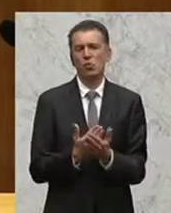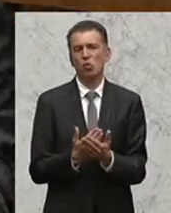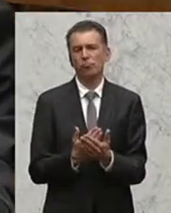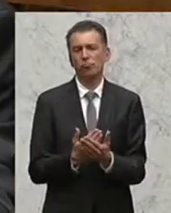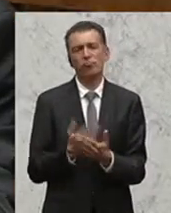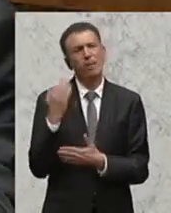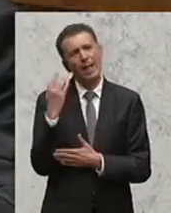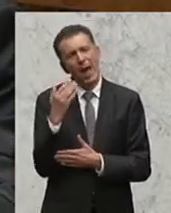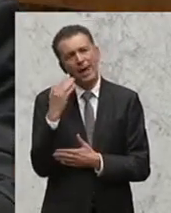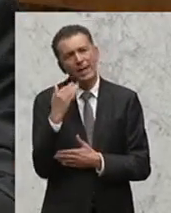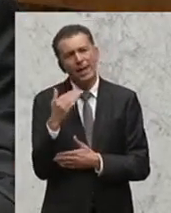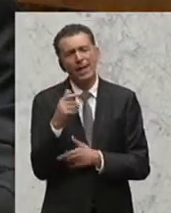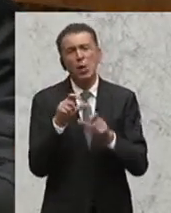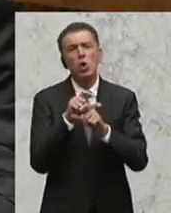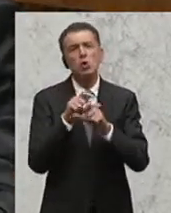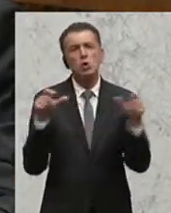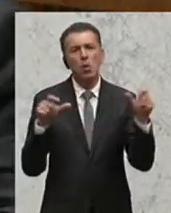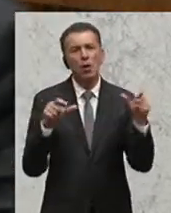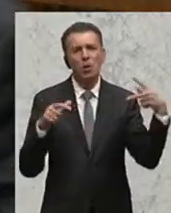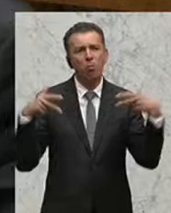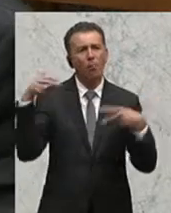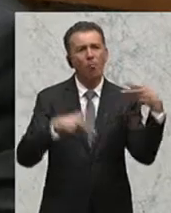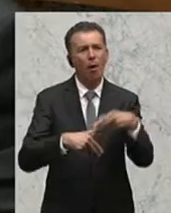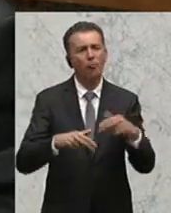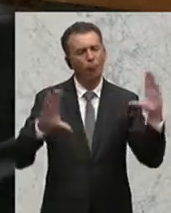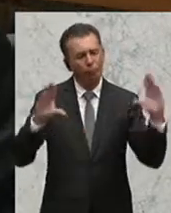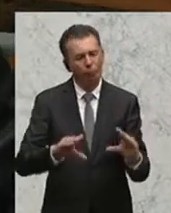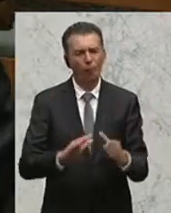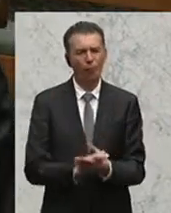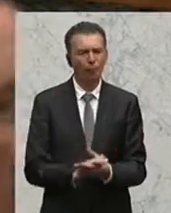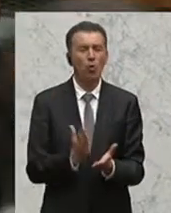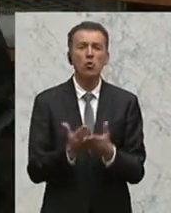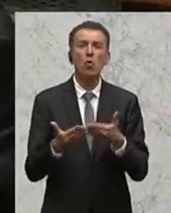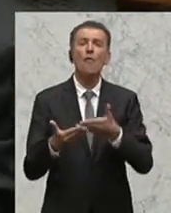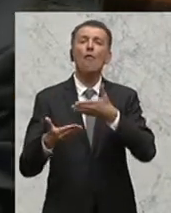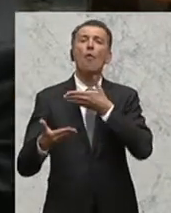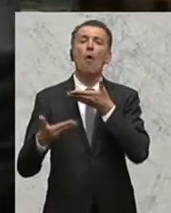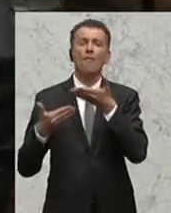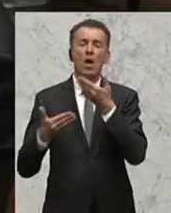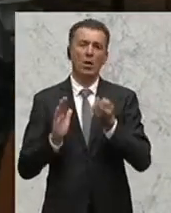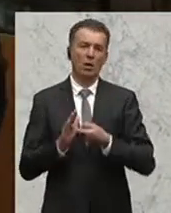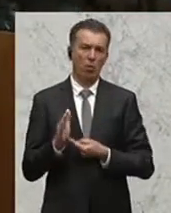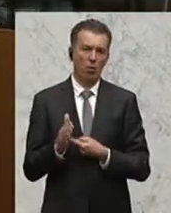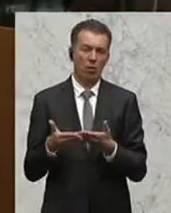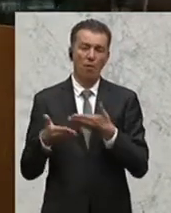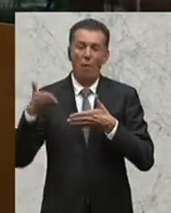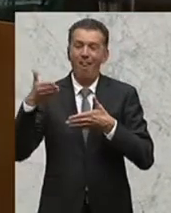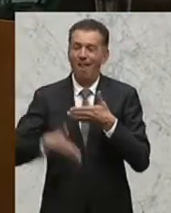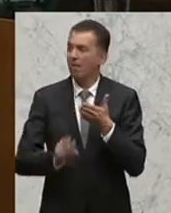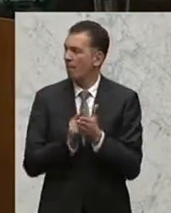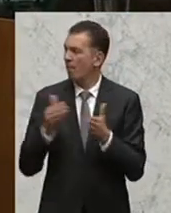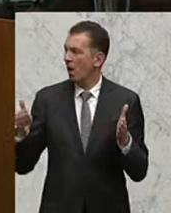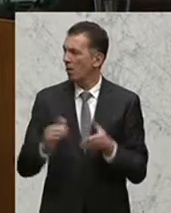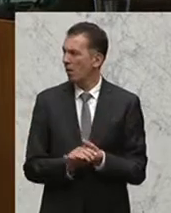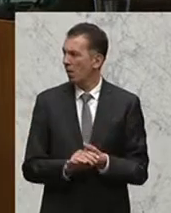Schuldenschnitt nachdenken. Das ist auch gefordert worden, bereits bevor die Verhandlungen mit den Griechen dann in die Endphase gegangen sind, was